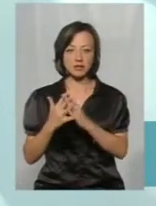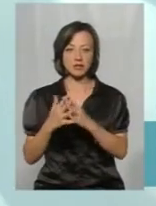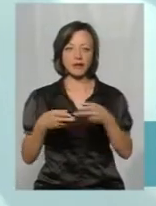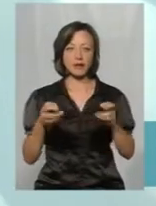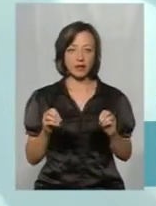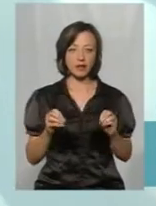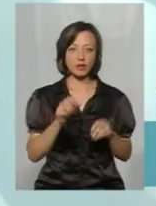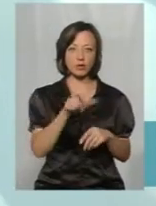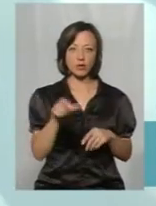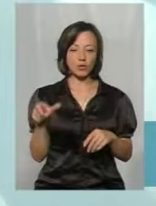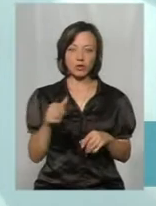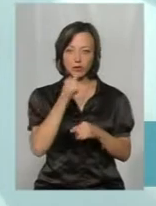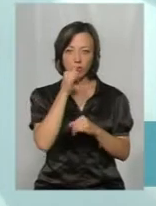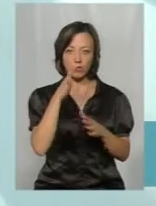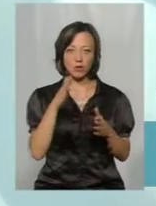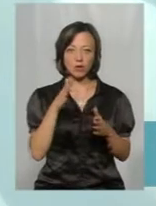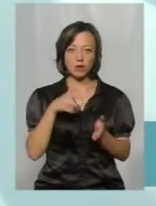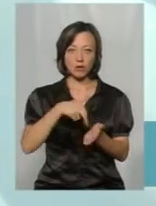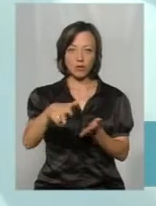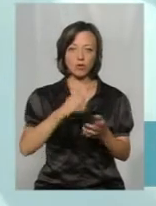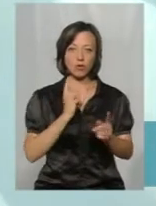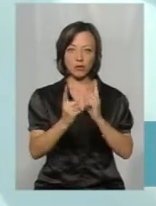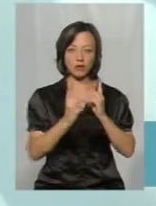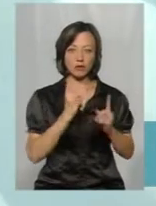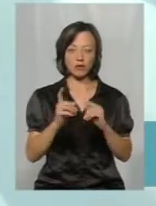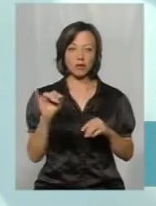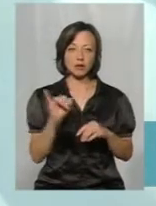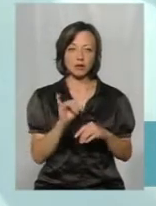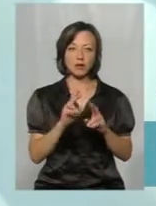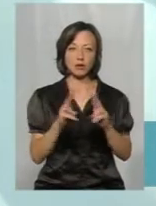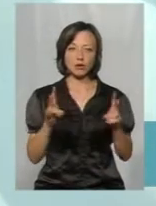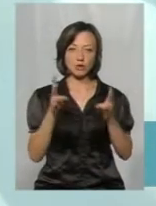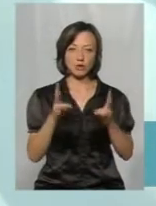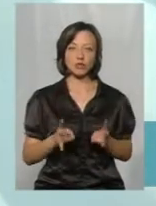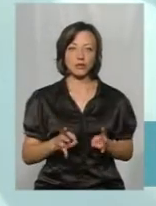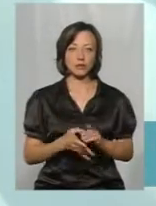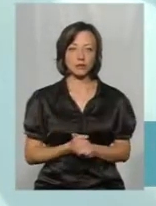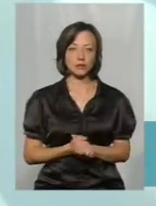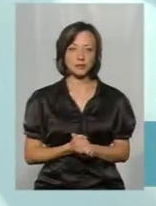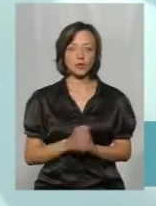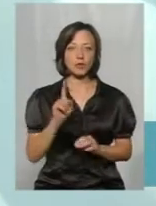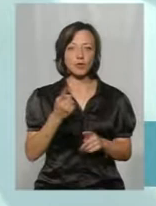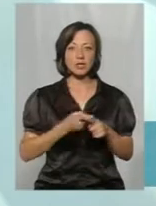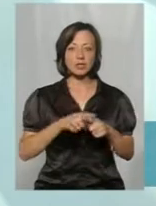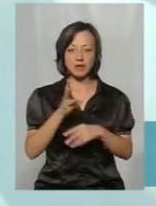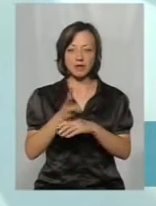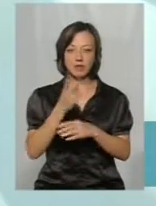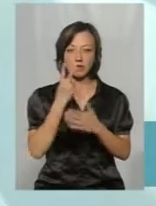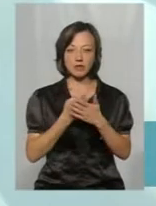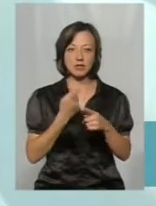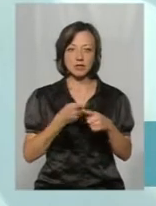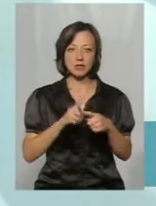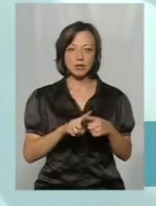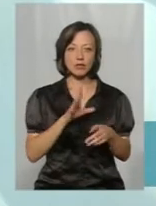ну, щоб люди не могли, не проходили люди і ніхто не міг пострадати. До речі, це відео, яке ми дивилися, це